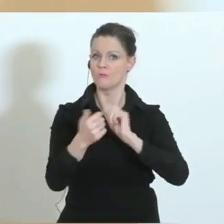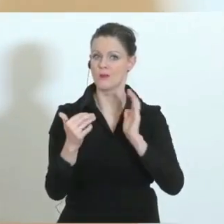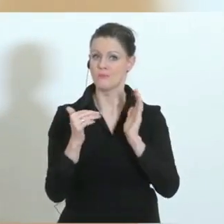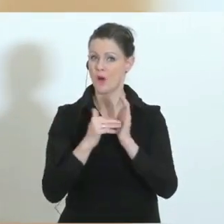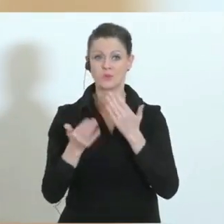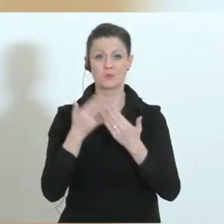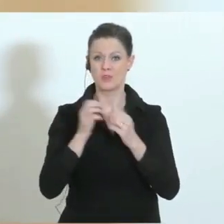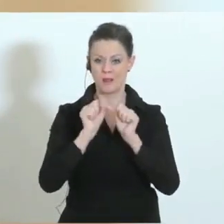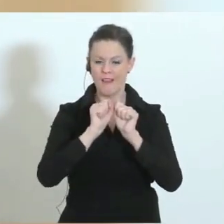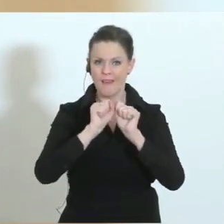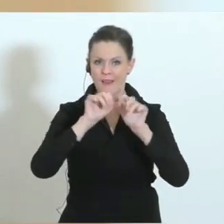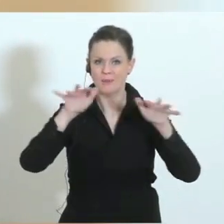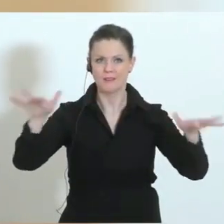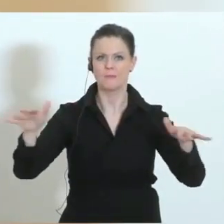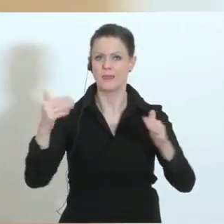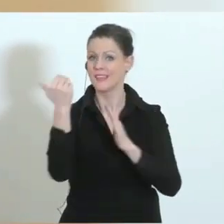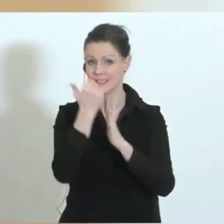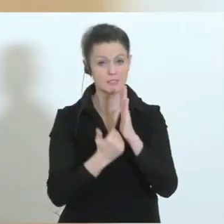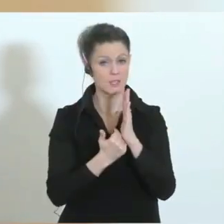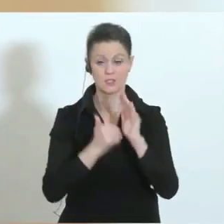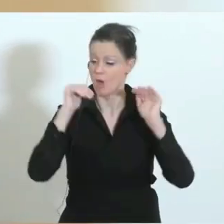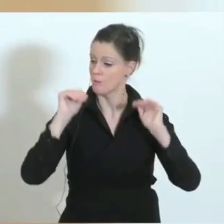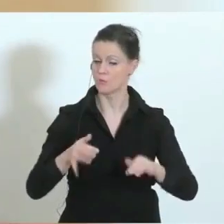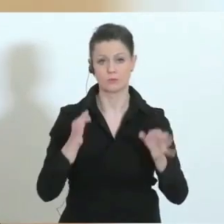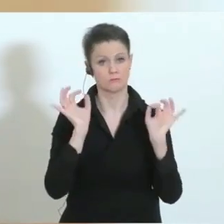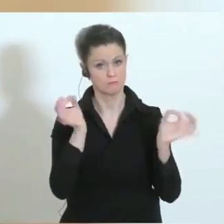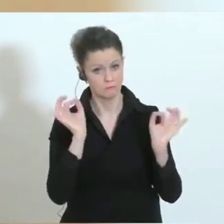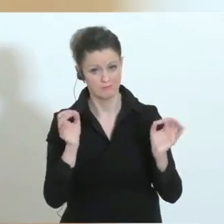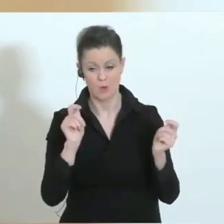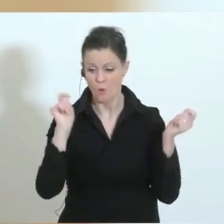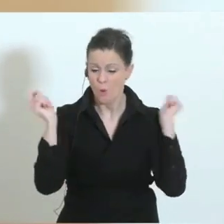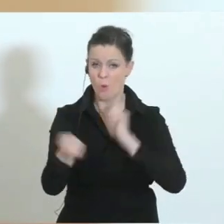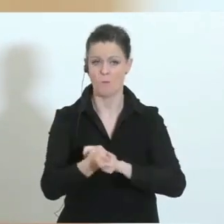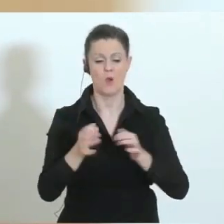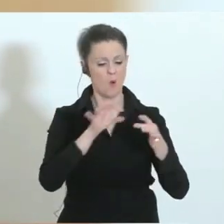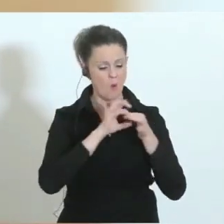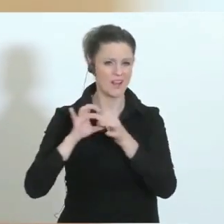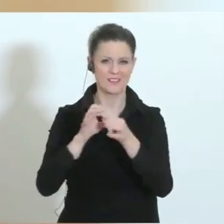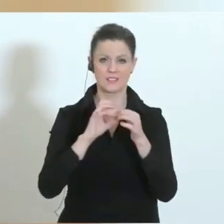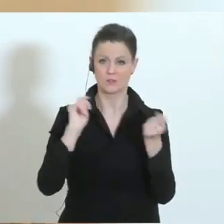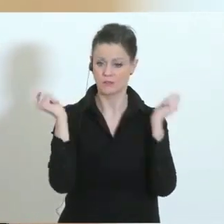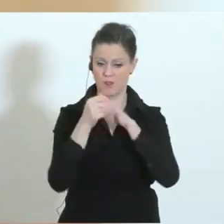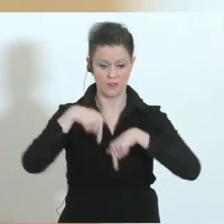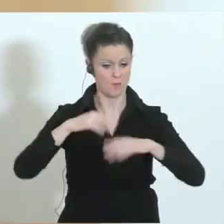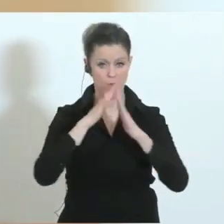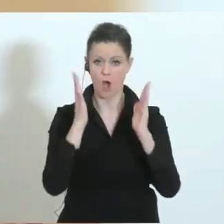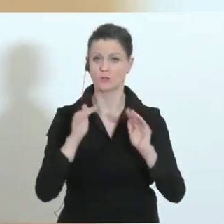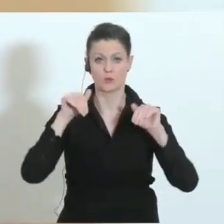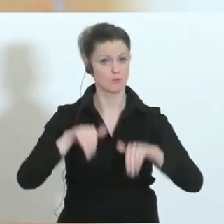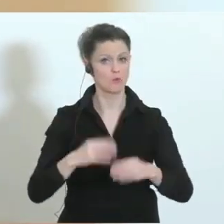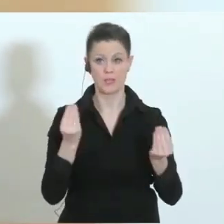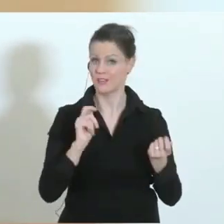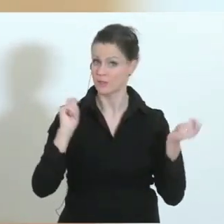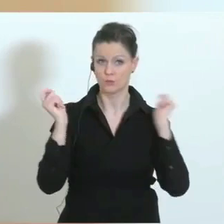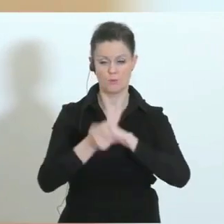Epidemiegesetz zum Beispiel am Tag danach beginnen zu optimieren. Wir werden eine Organisationsreform bei uns im Haus machen, wo wir gesehen haben,